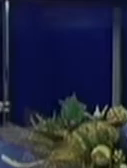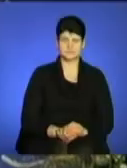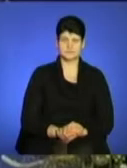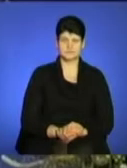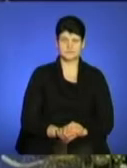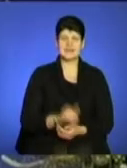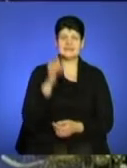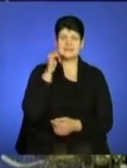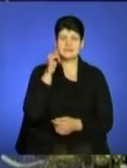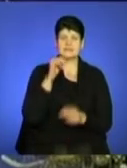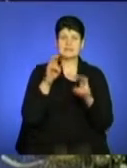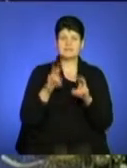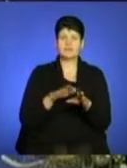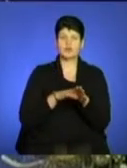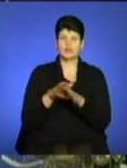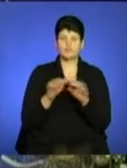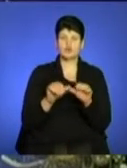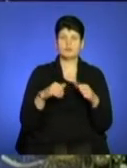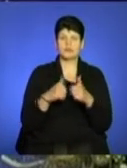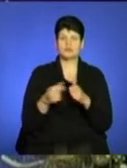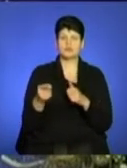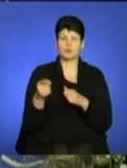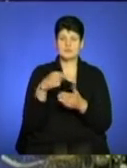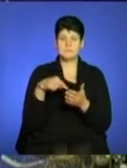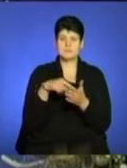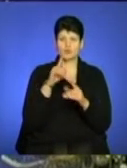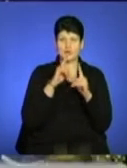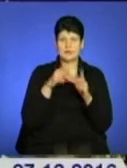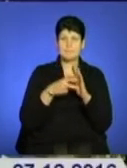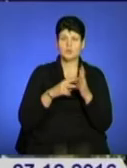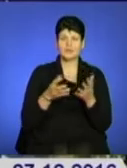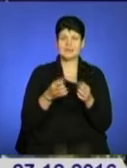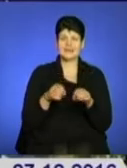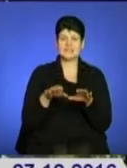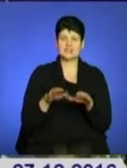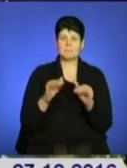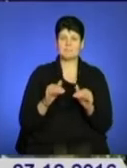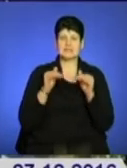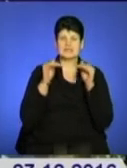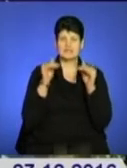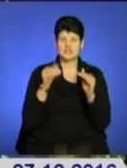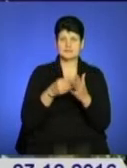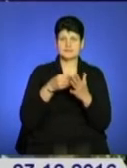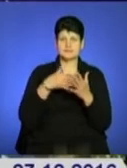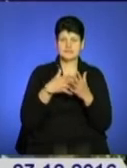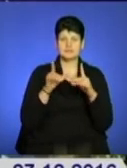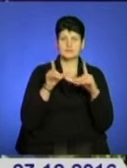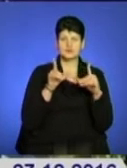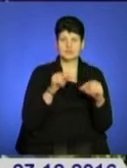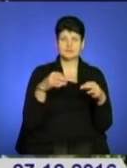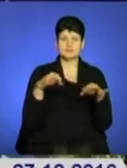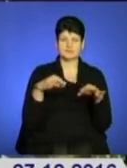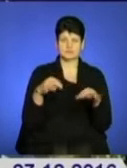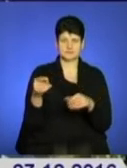Завтра на засіданні виконавчого комітету Тернопільської міської ради планують прийняти рішення щодо підвищення тарифів на проїзд у громадському транспорті